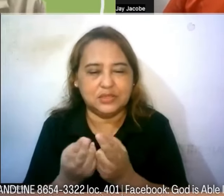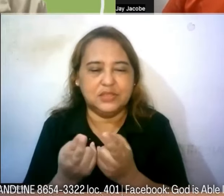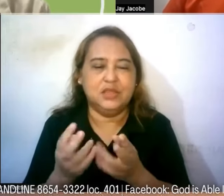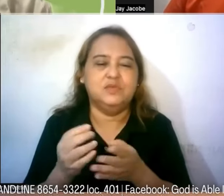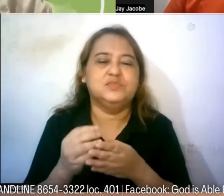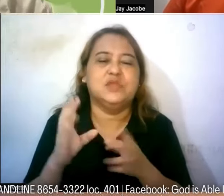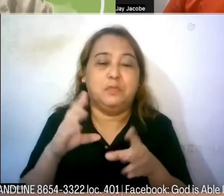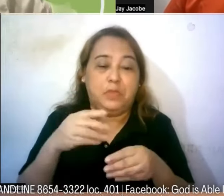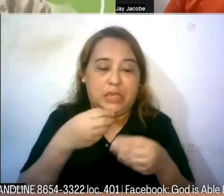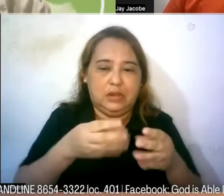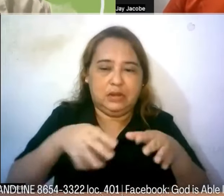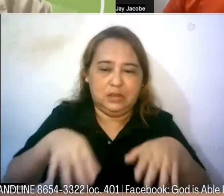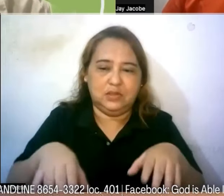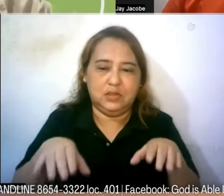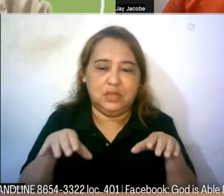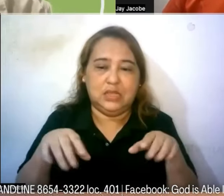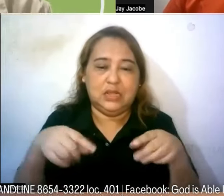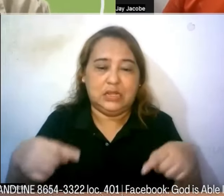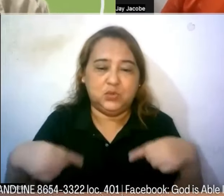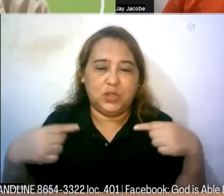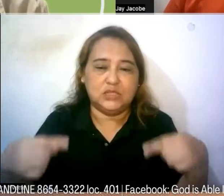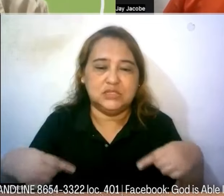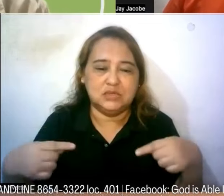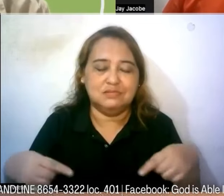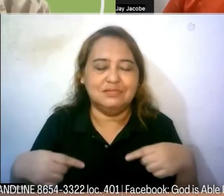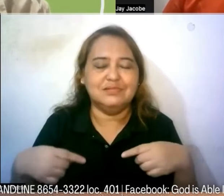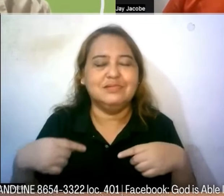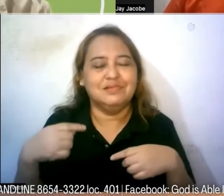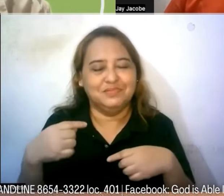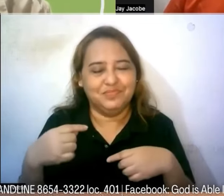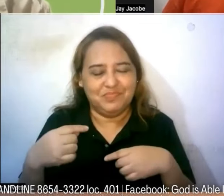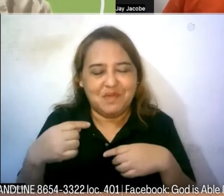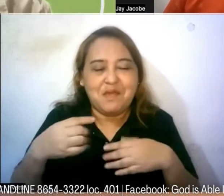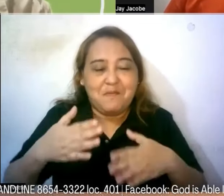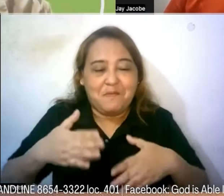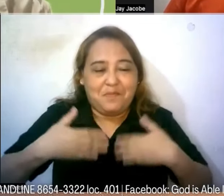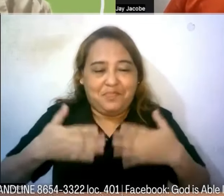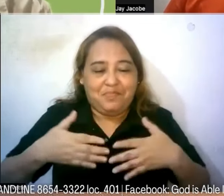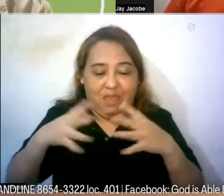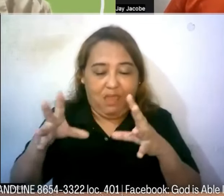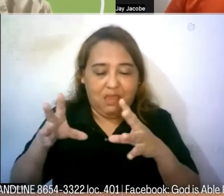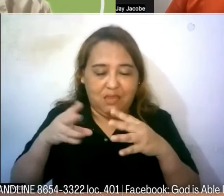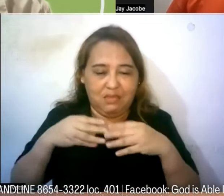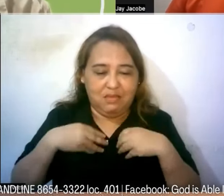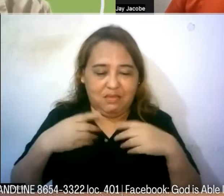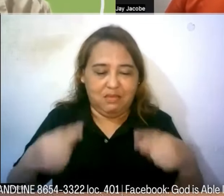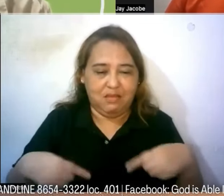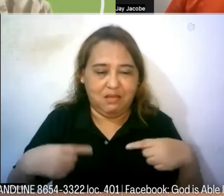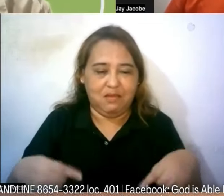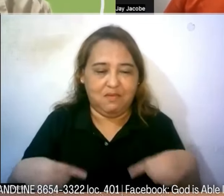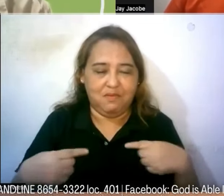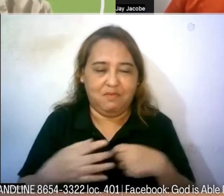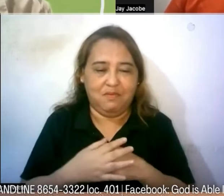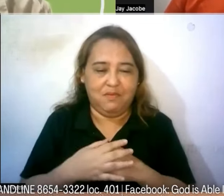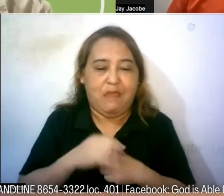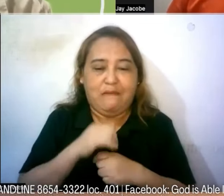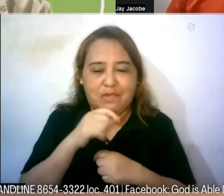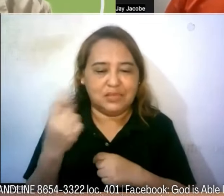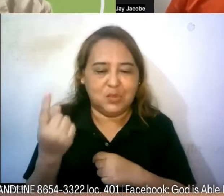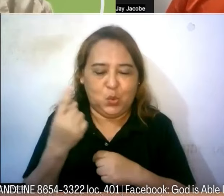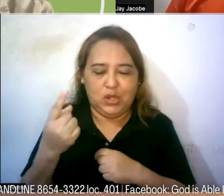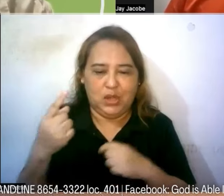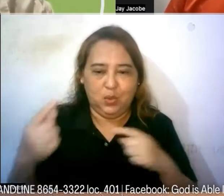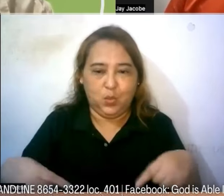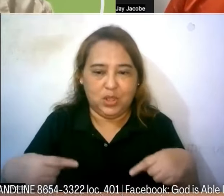po ng wheelchair at talagang masayang masaya po siya na nakatanggap ng wheelchair na hindi lamang po basta wheelchair lang kumbaga